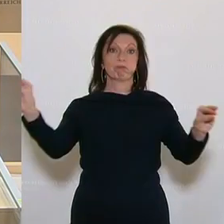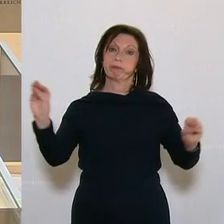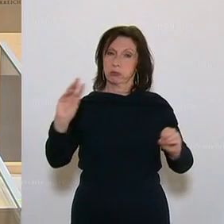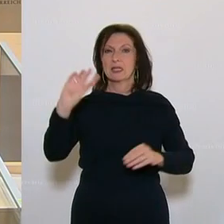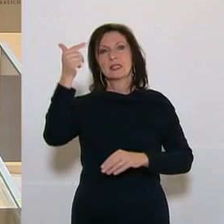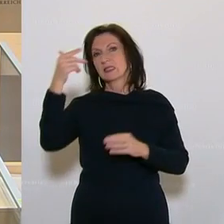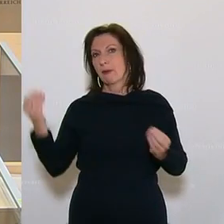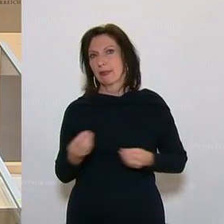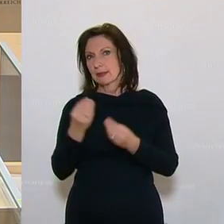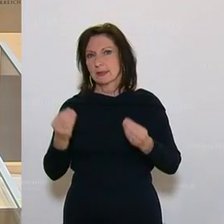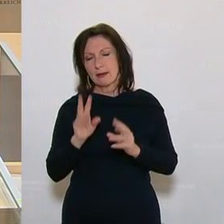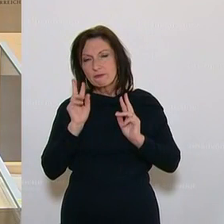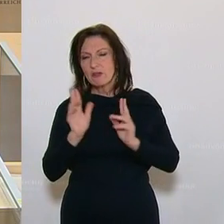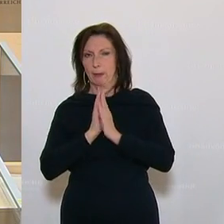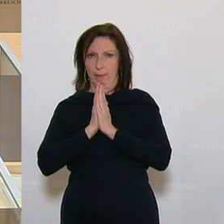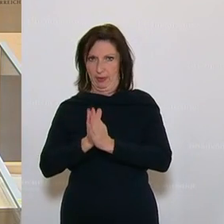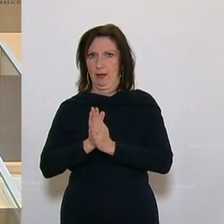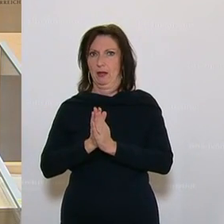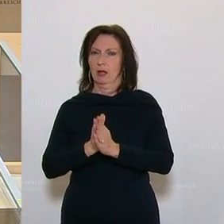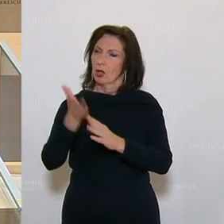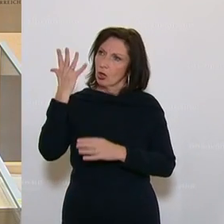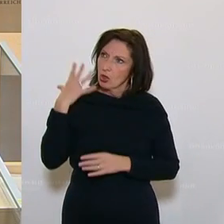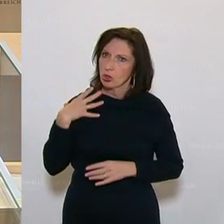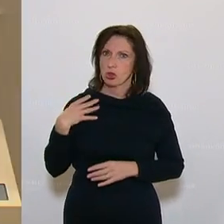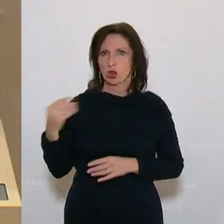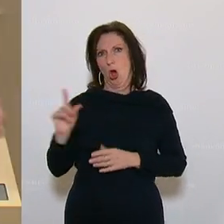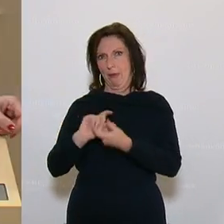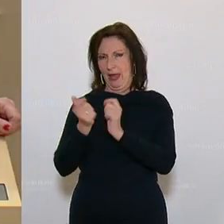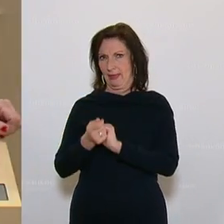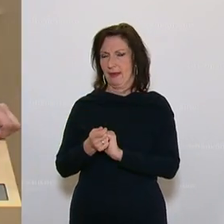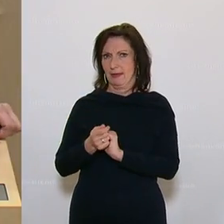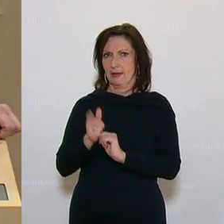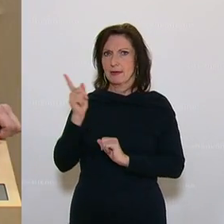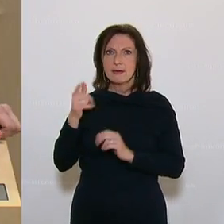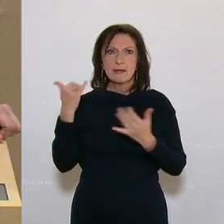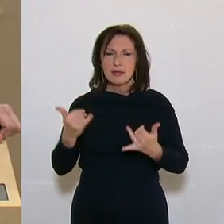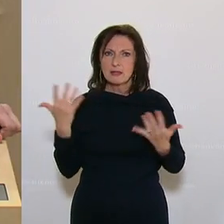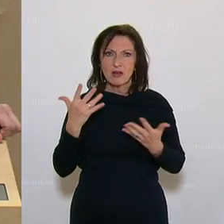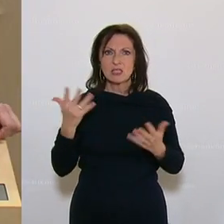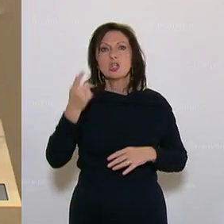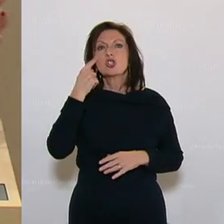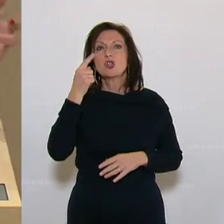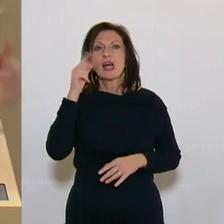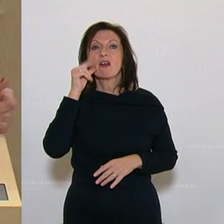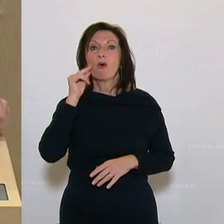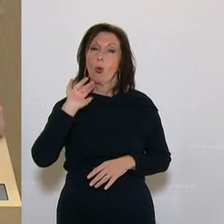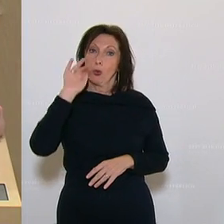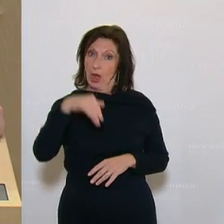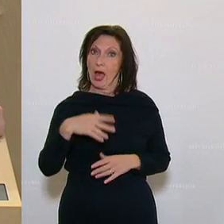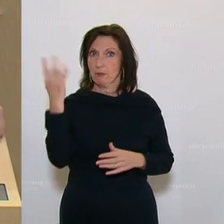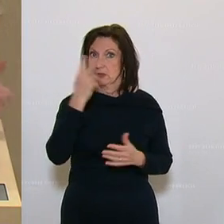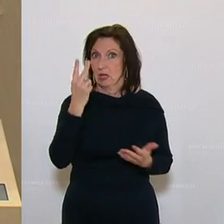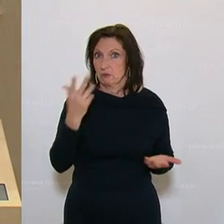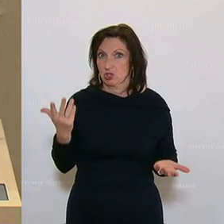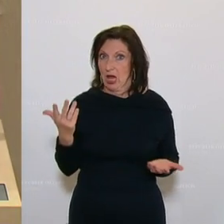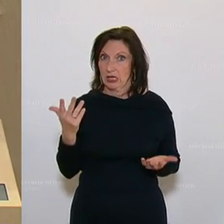zweiter Aspekt, wo ich wirklich bitte, dass Sie da nochmal die Schraube drehen. Es geht darum, dass Studierendenwohnheime natürlich